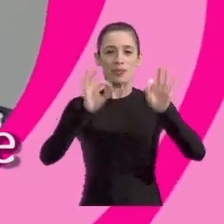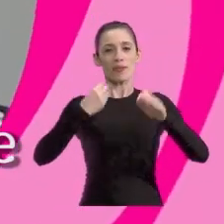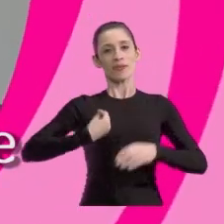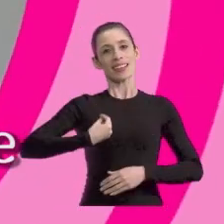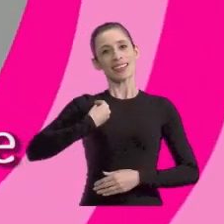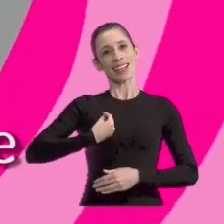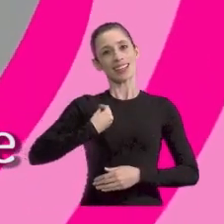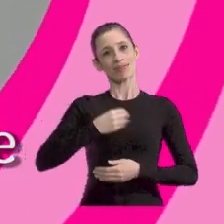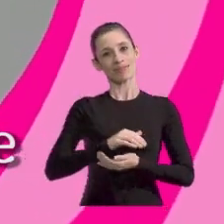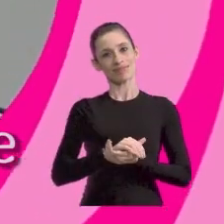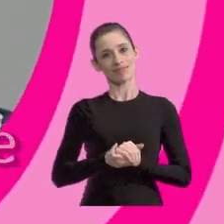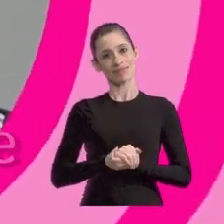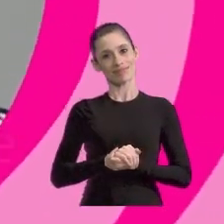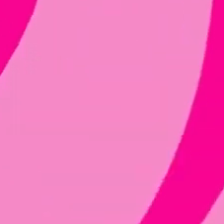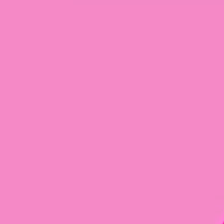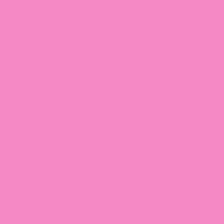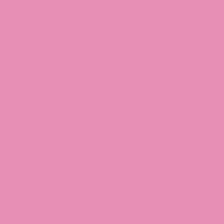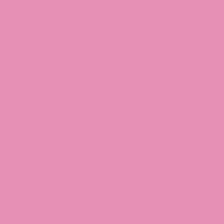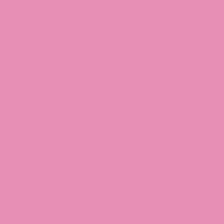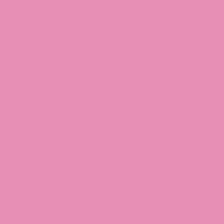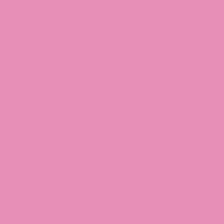salva vidas!